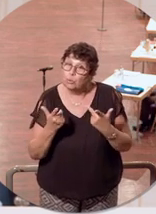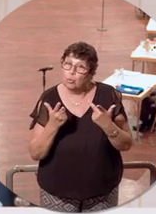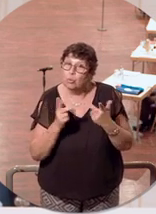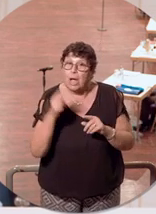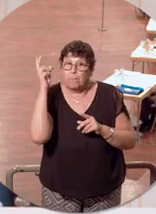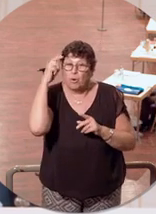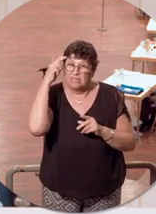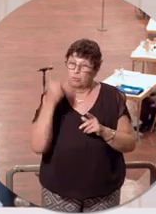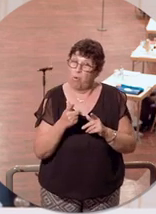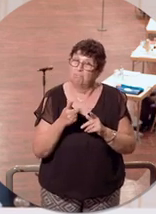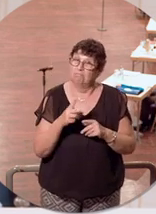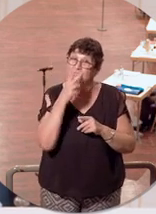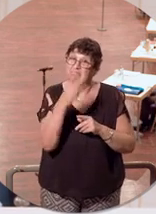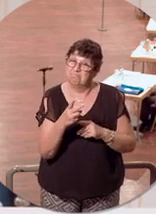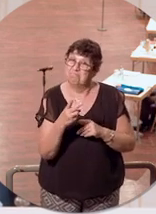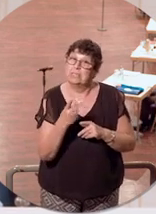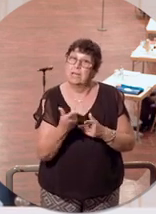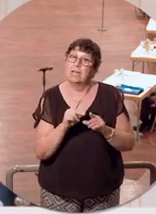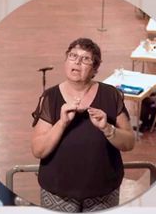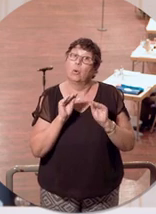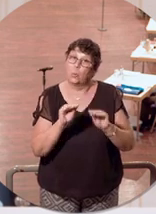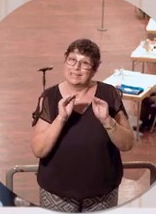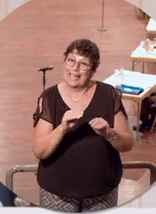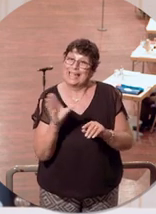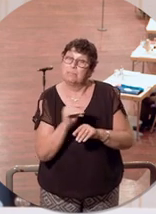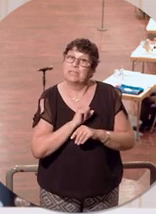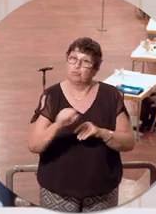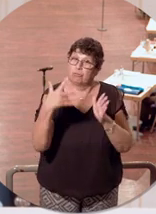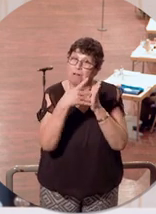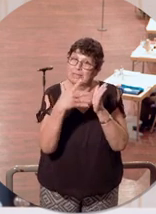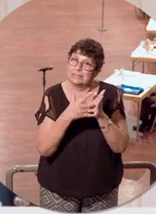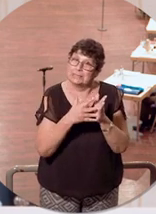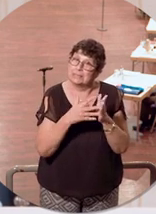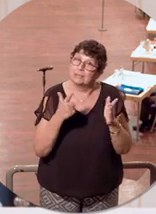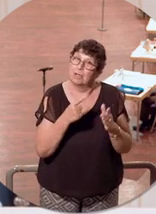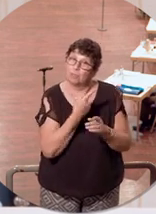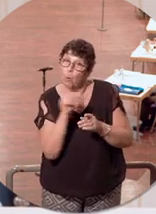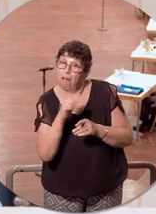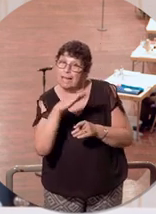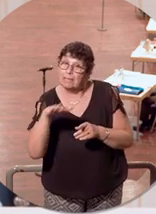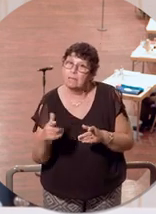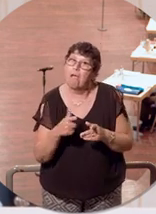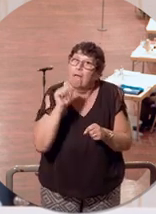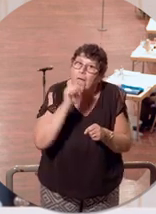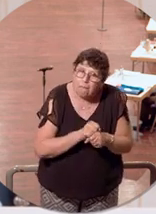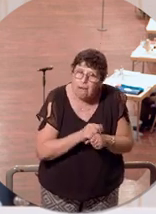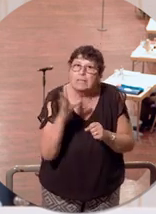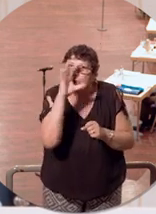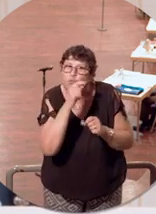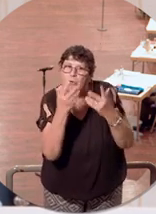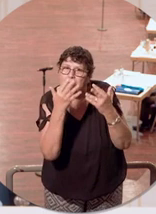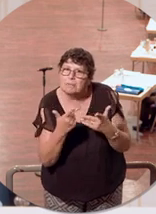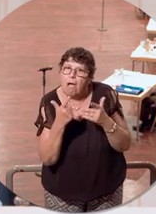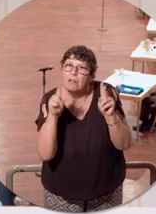klar festgestellt, Präsenzunterricht mit Schnelltests kann die Dunkelziffer verringern und damit eben auch Infektionsfälle